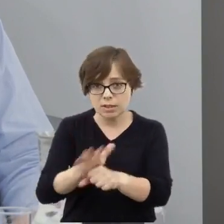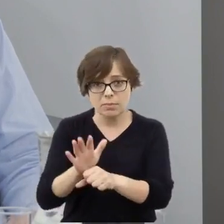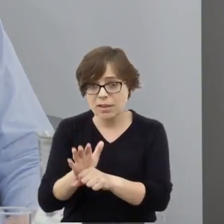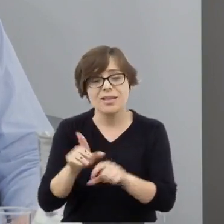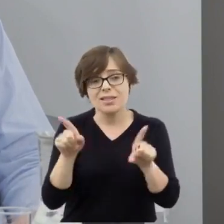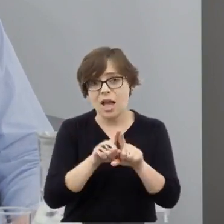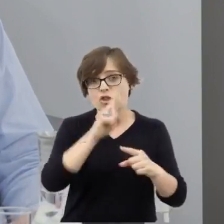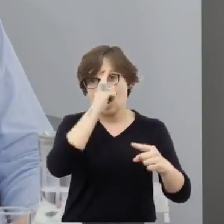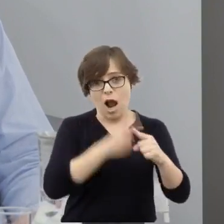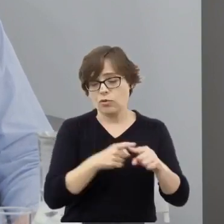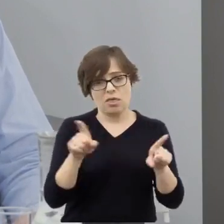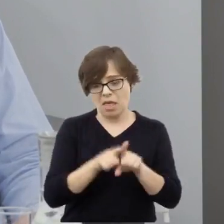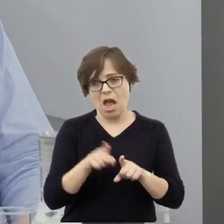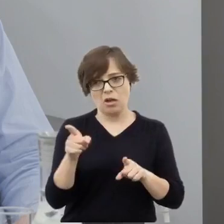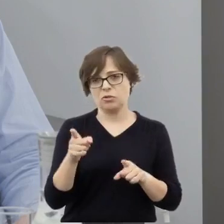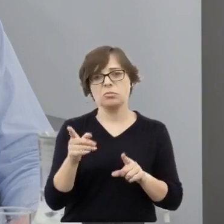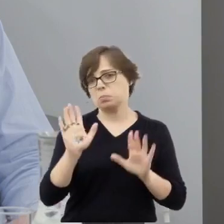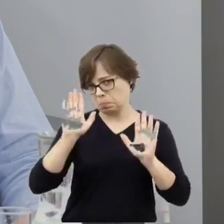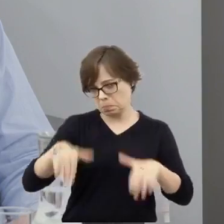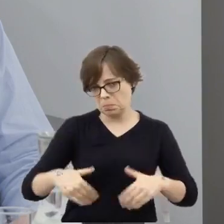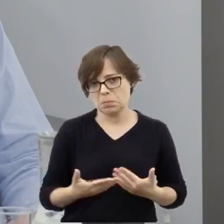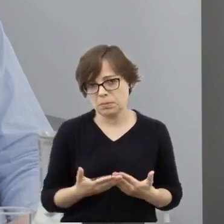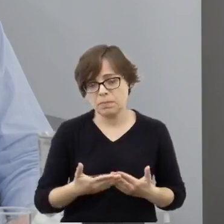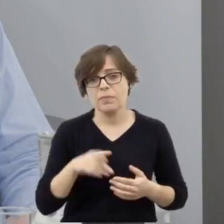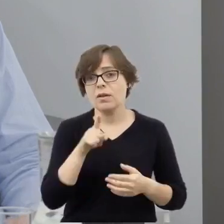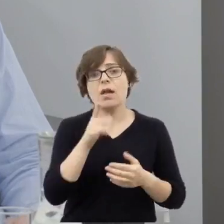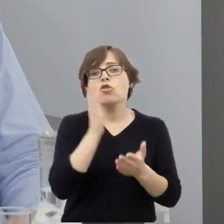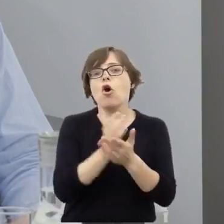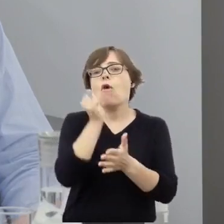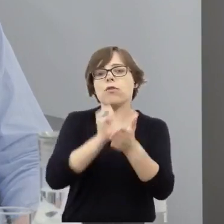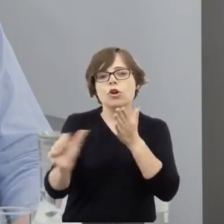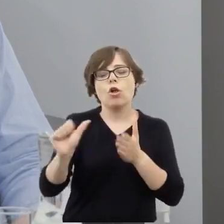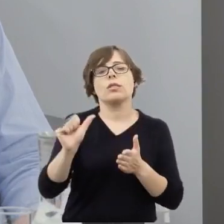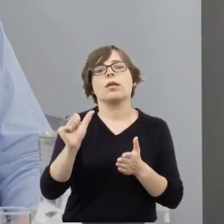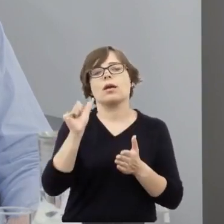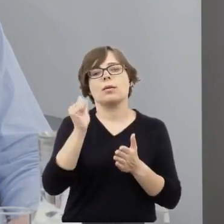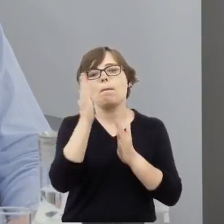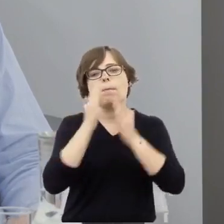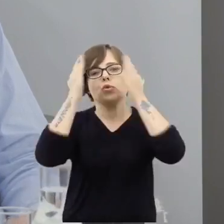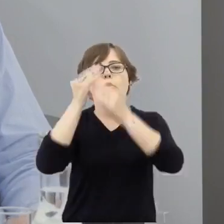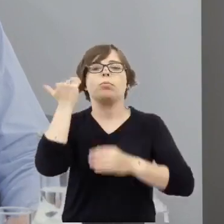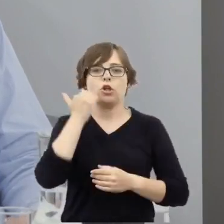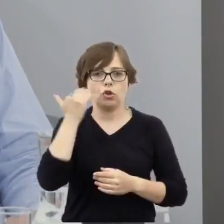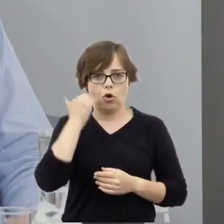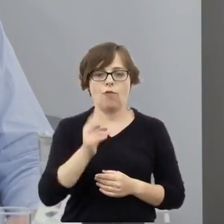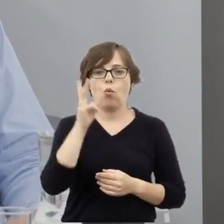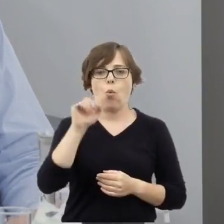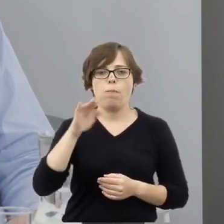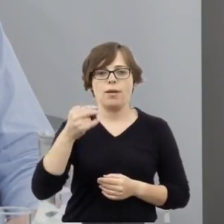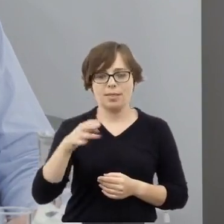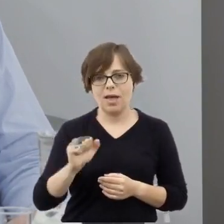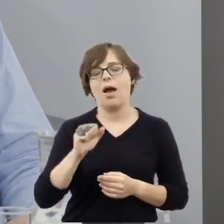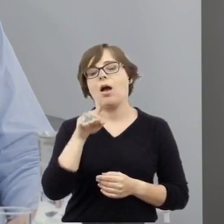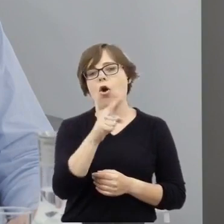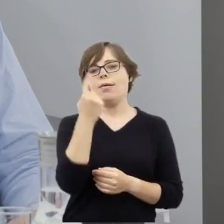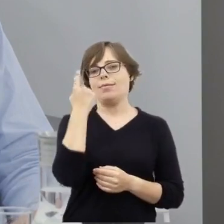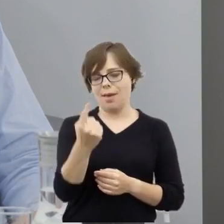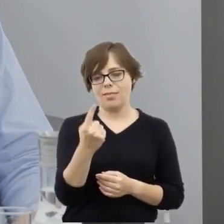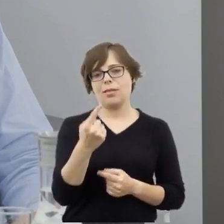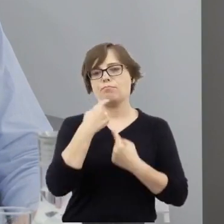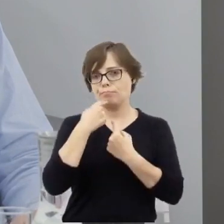wyjąwszy biskupa częstochowskiego Teodora Kubinę, który wydał zdecydowane